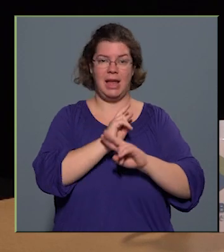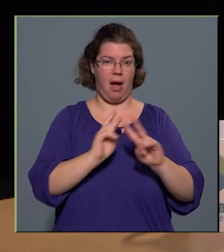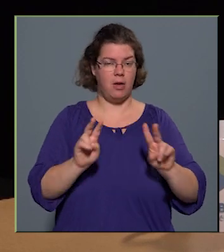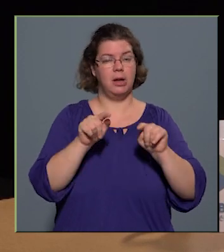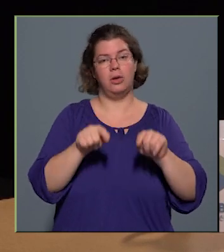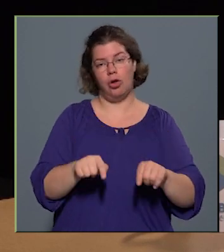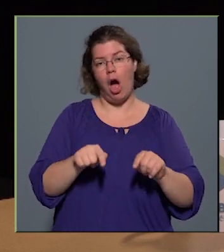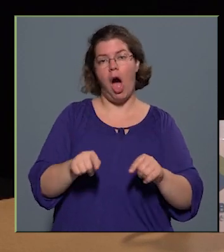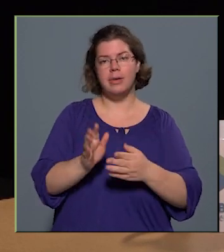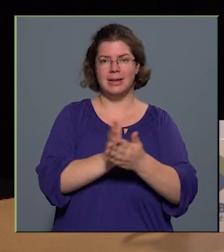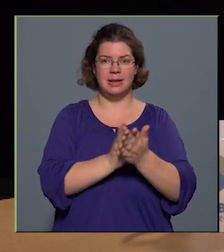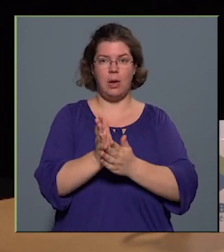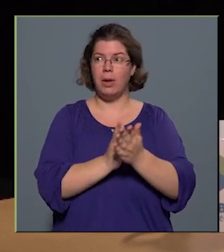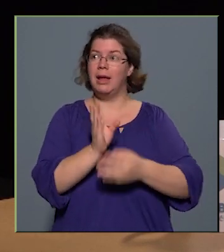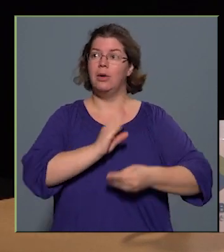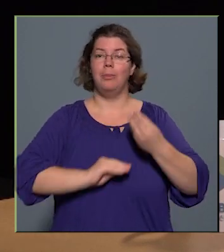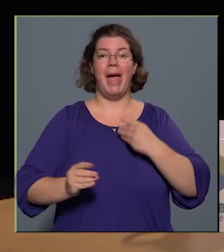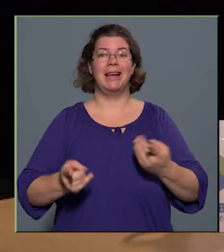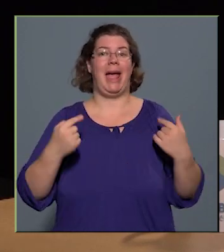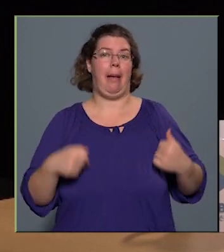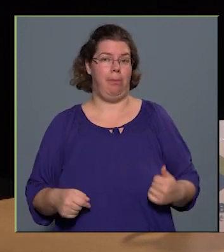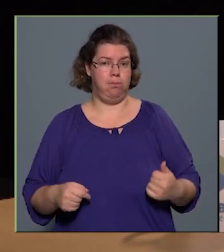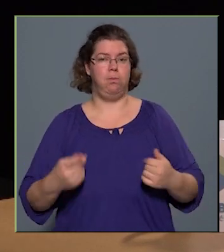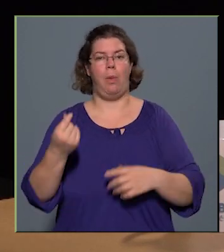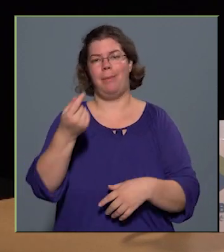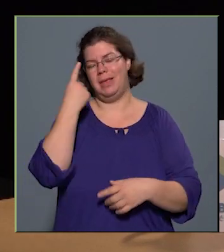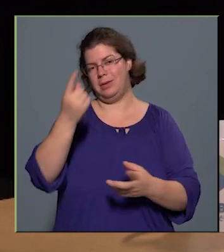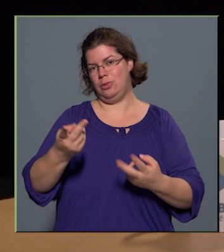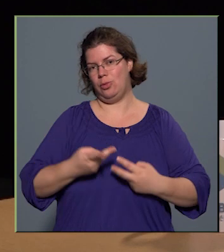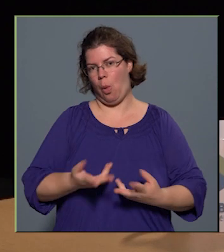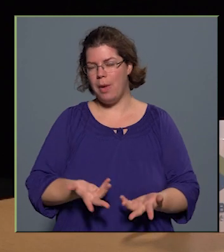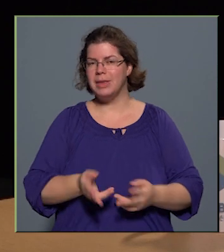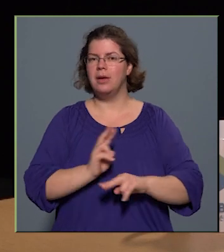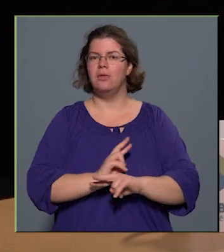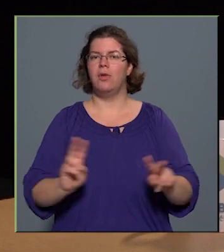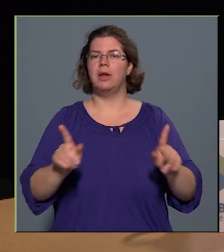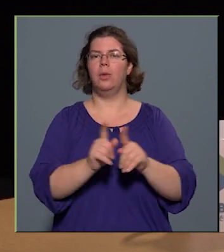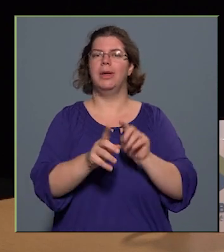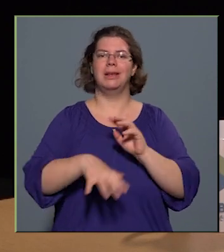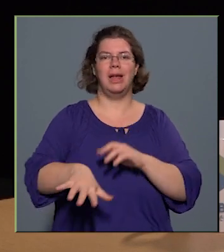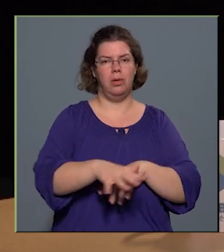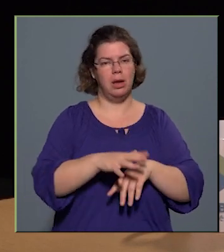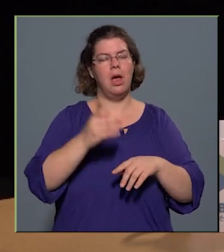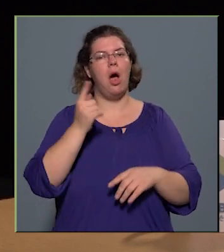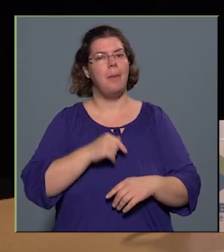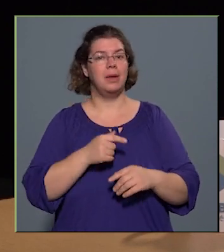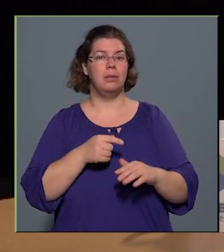kiszolgáljuk, mert ugye ebből meg pénzt tudunk hozni. Tehát mert vannak olyan területek, amiket tényleg